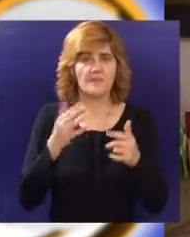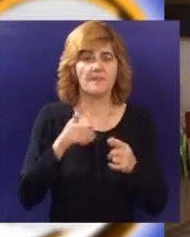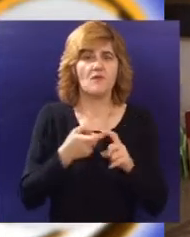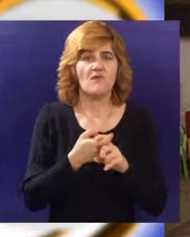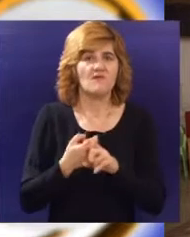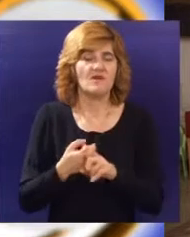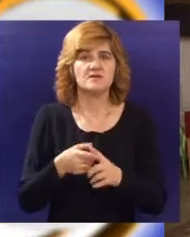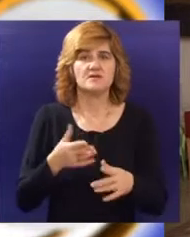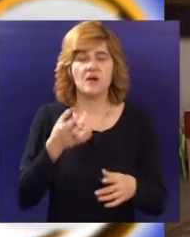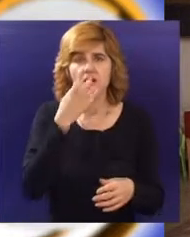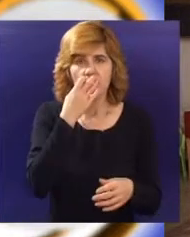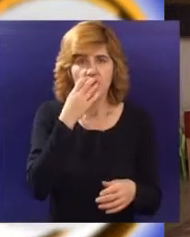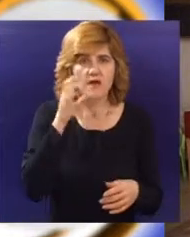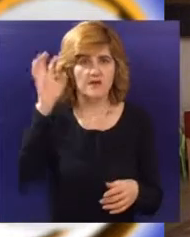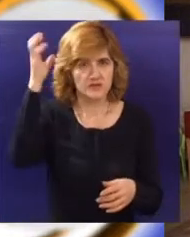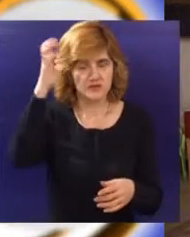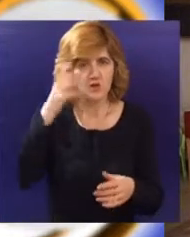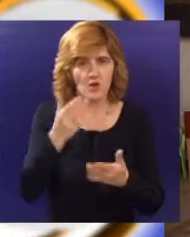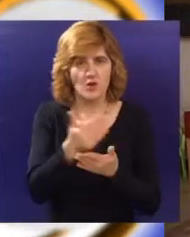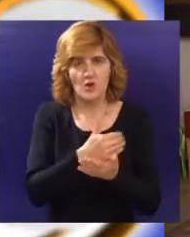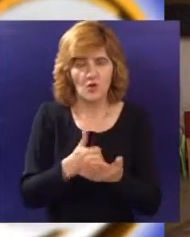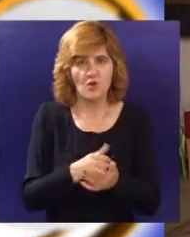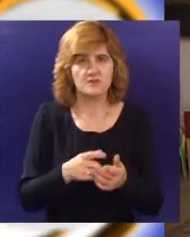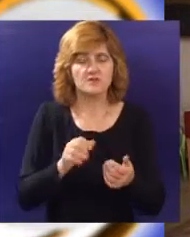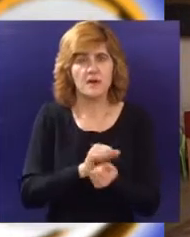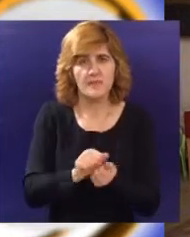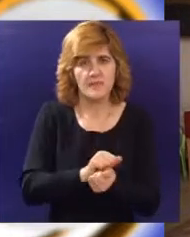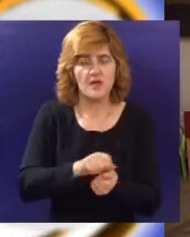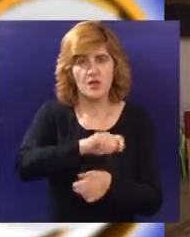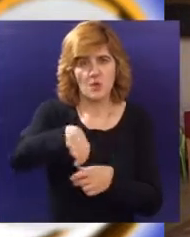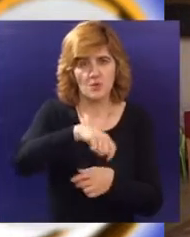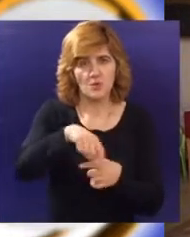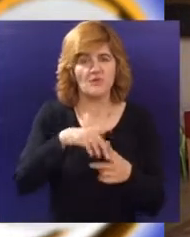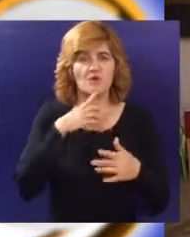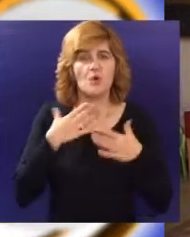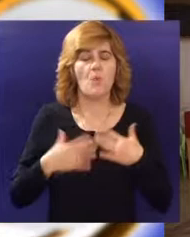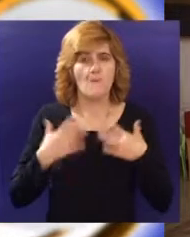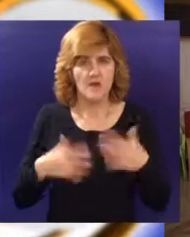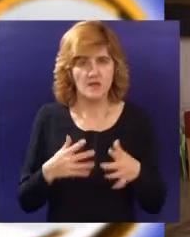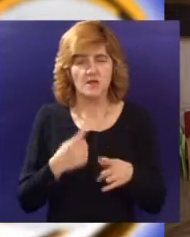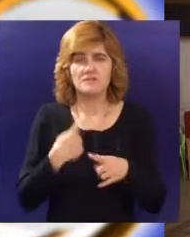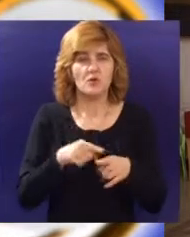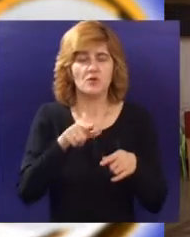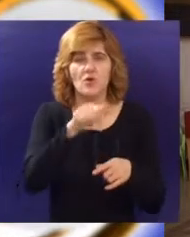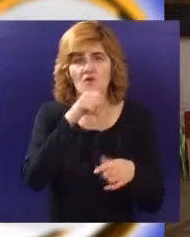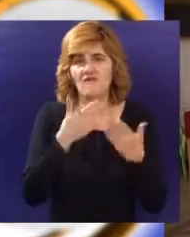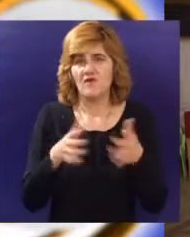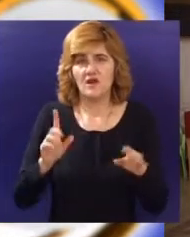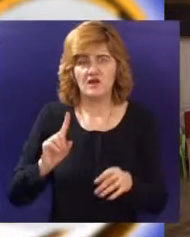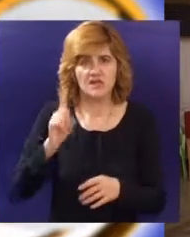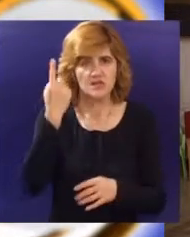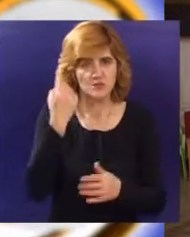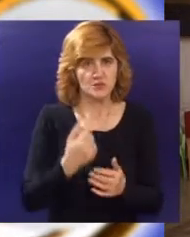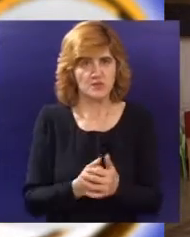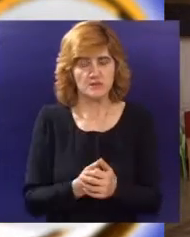grajanje vode kako za kupanje, kako za kuhinju tako i za prauno. Normalno da su to vrlo značajni efekti i daju velike